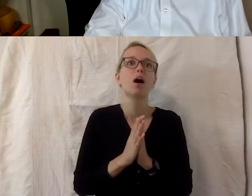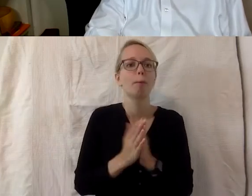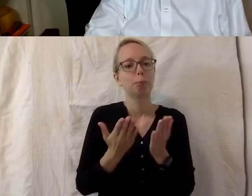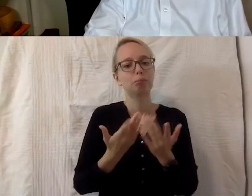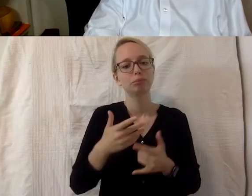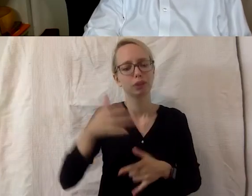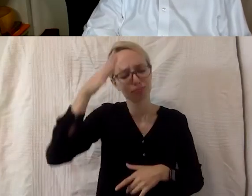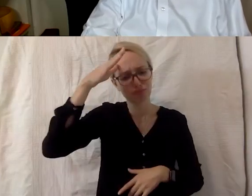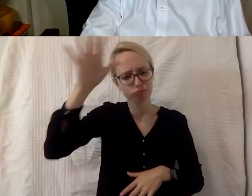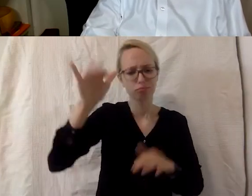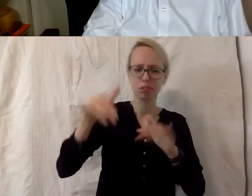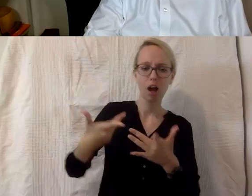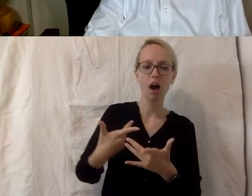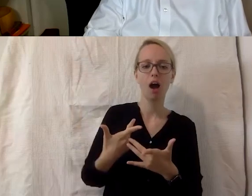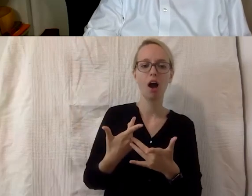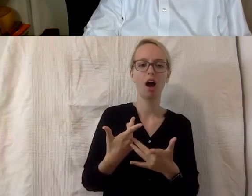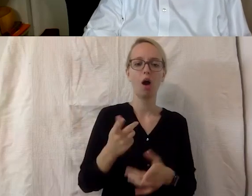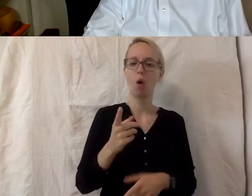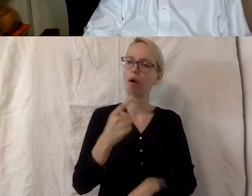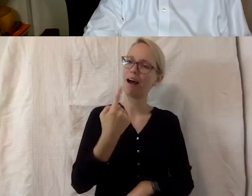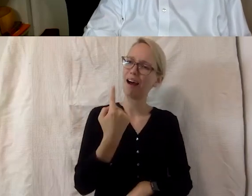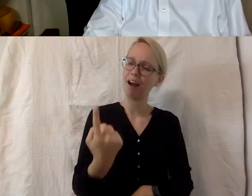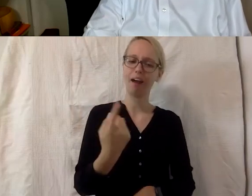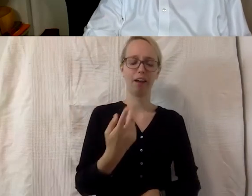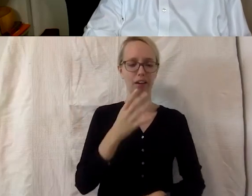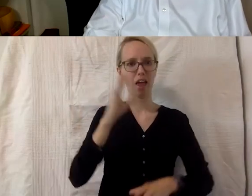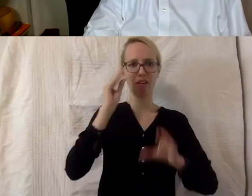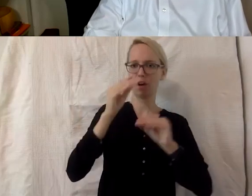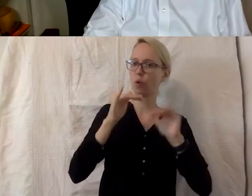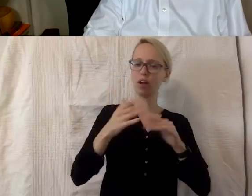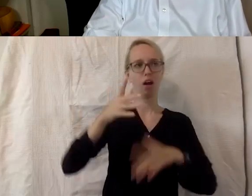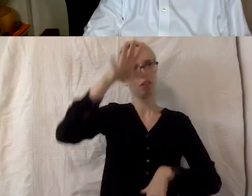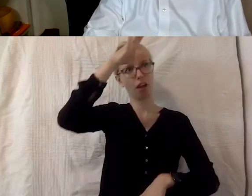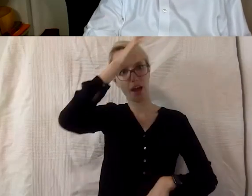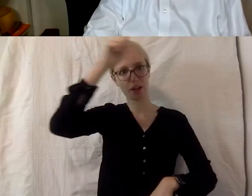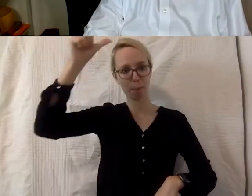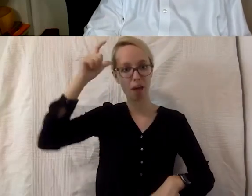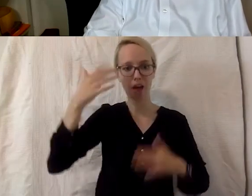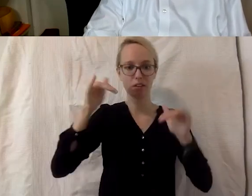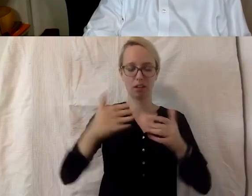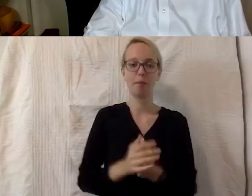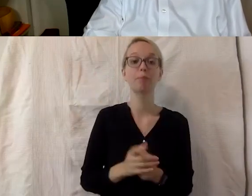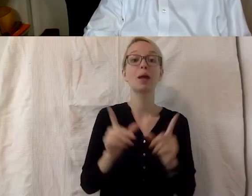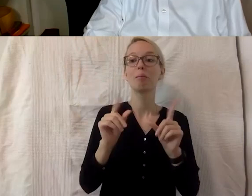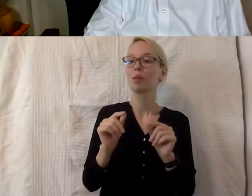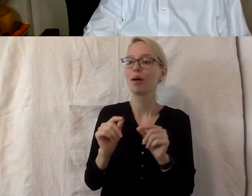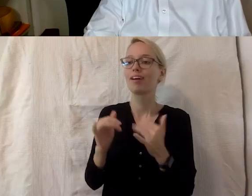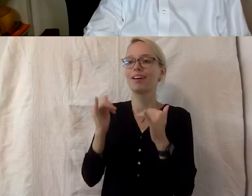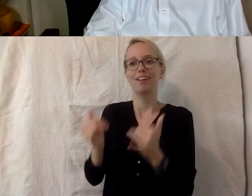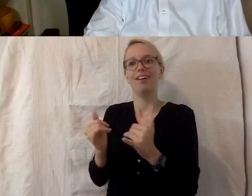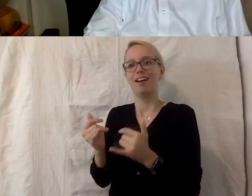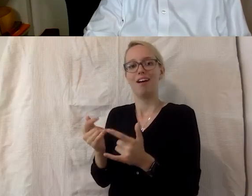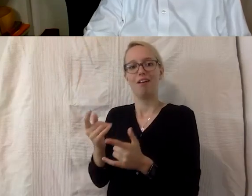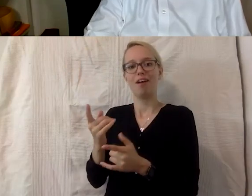ist und natürlich auch aus eigener und Experte in einer eigenen Sache ist. Also jeder oder jede, die